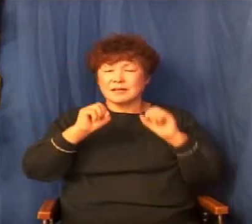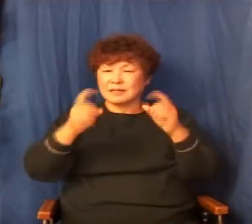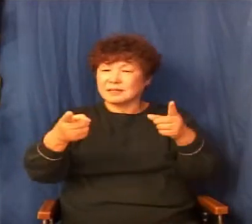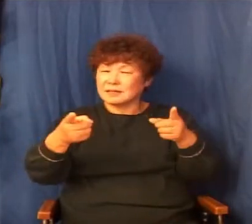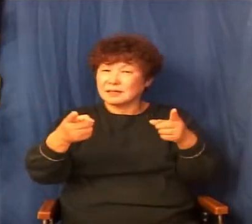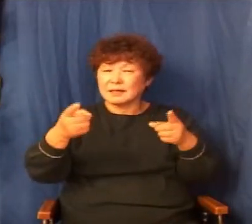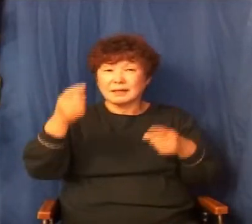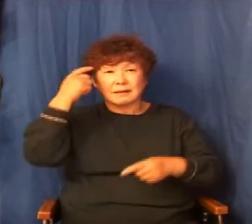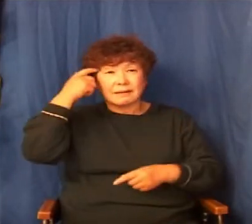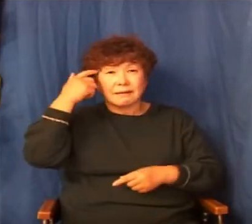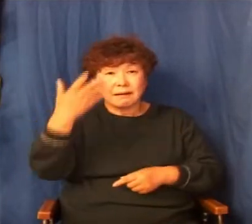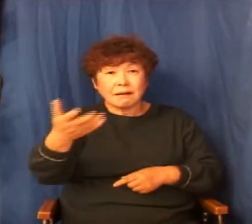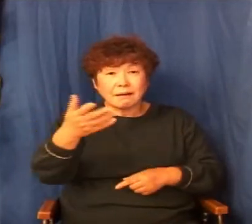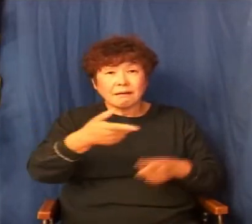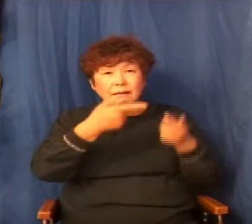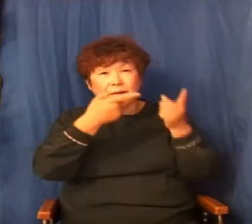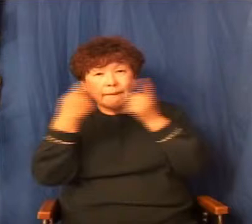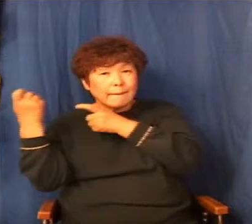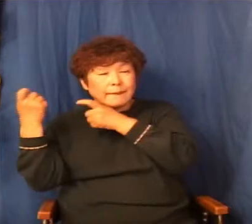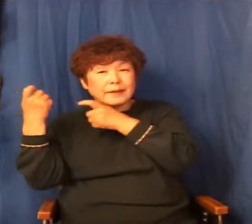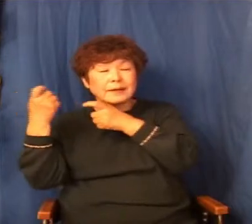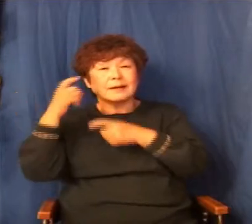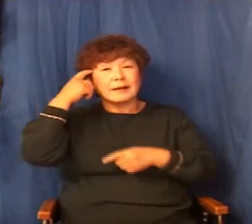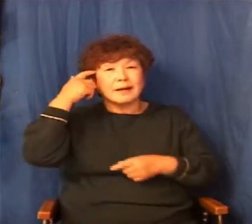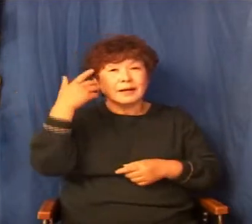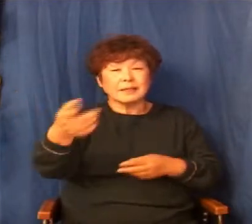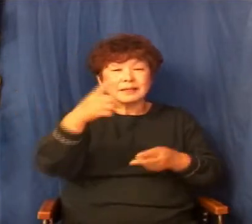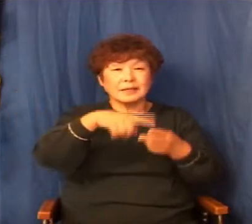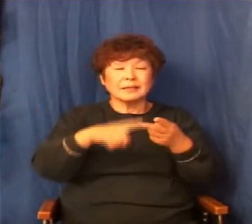유혹인가 그런 제목으로 은혜를 나누려고 합니다.